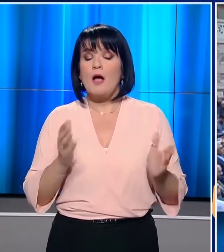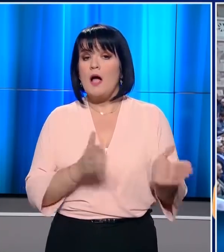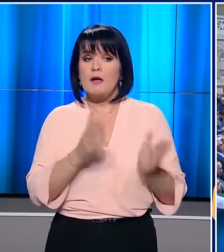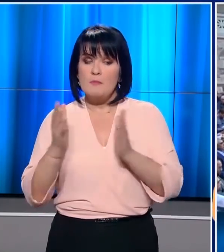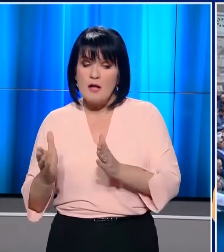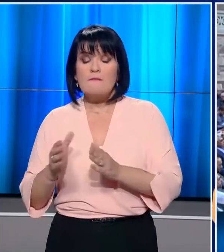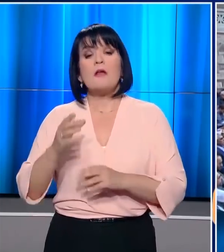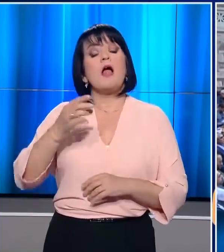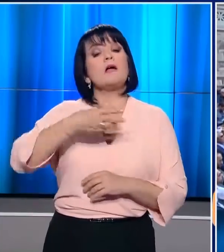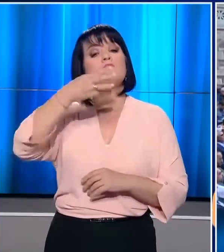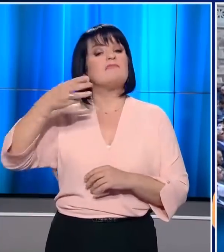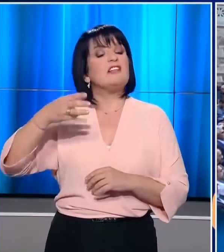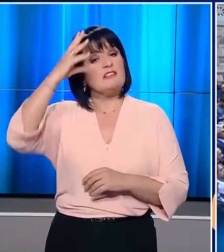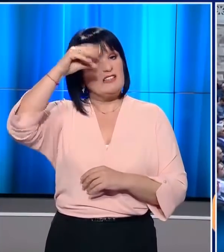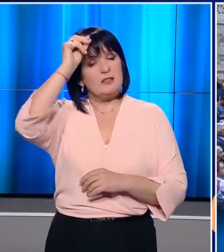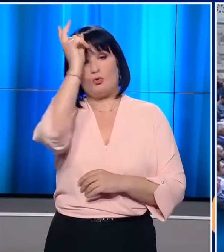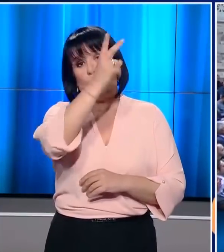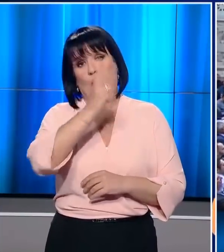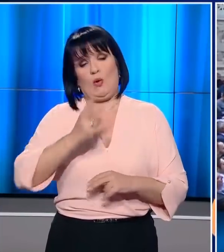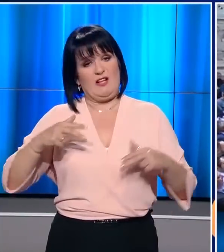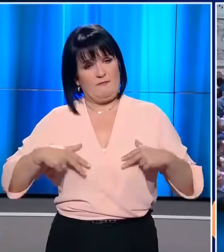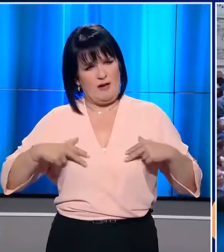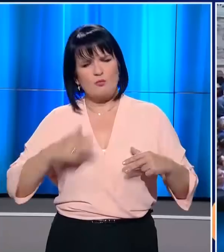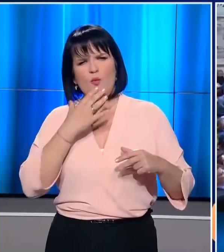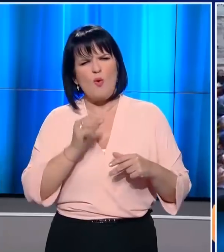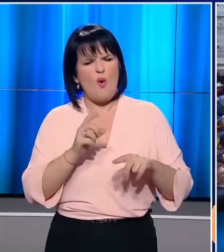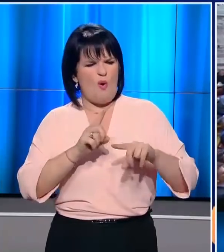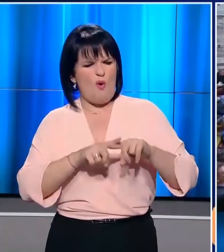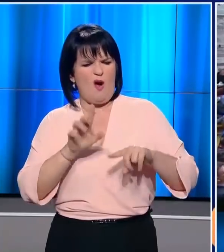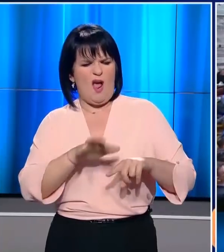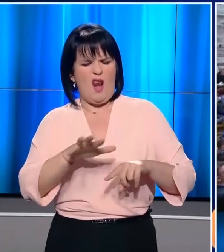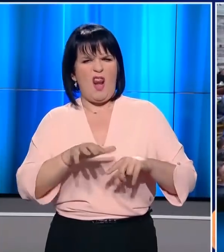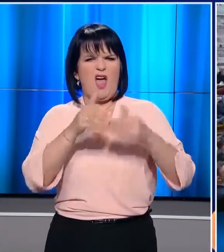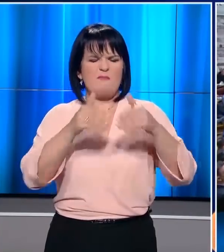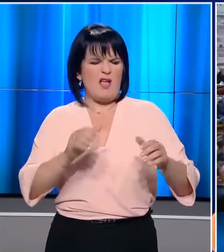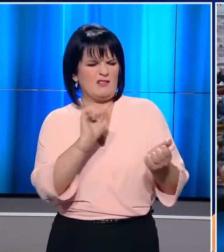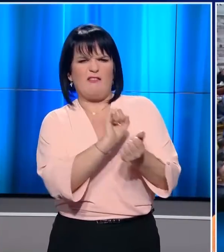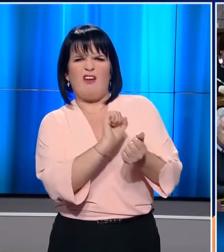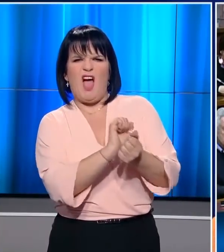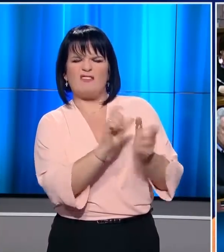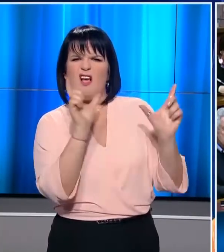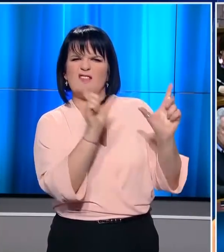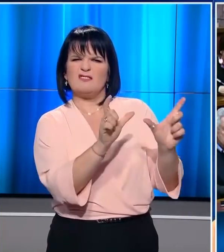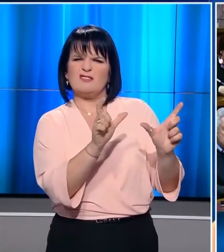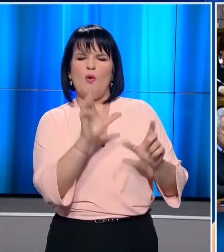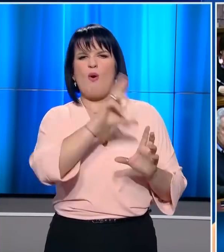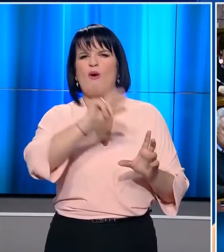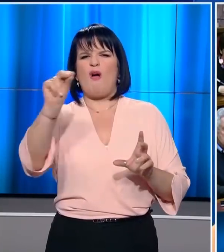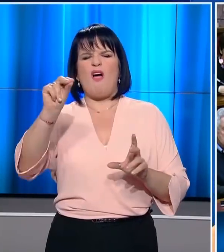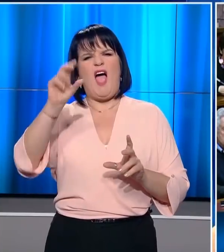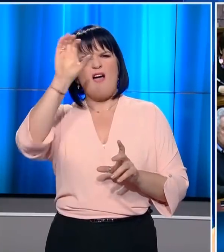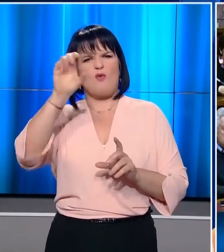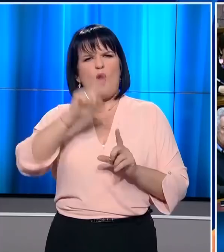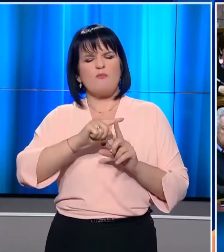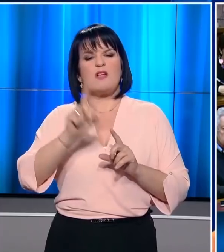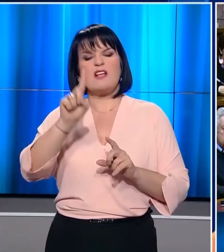Ο Αλέξης Τσίπρας εξαπέλησε σφοδρά πυρά κατά της κυβέρνησης για τη μετατροπή της χώρας και των νησιών σε φυλακές μεταναστών για λογαριασμό της Ευρωπαϊκής Ένωσης και κατηγόρησε